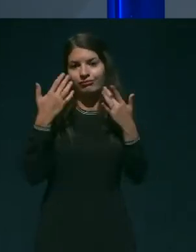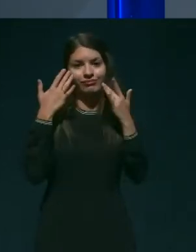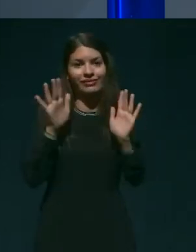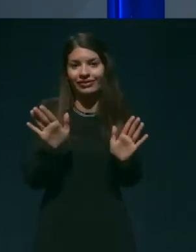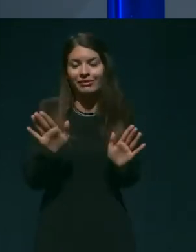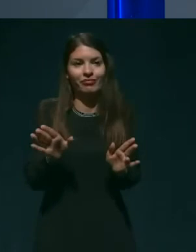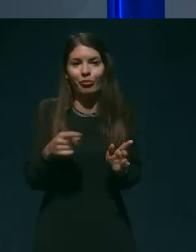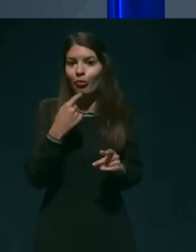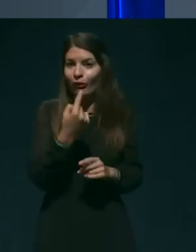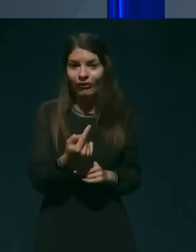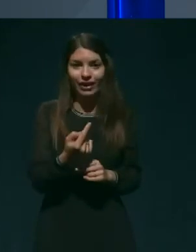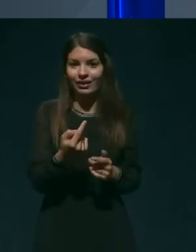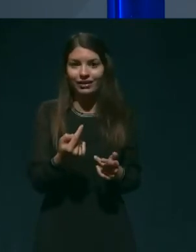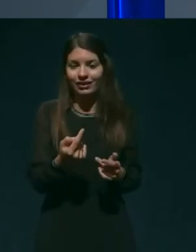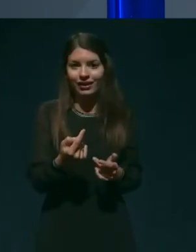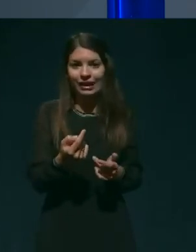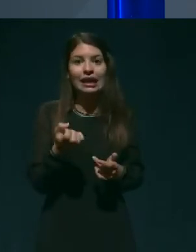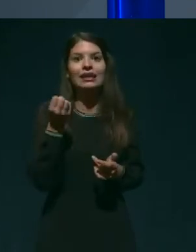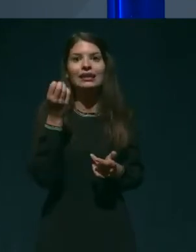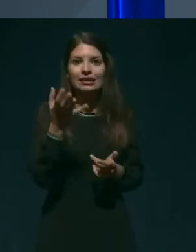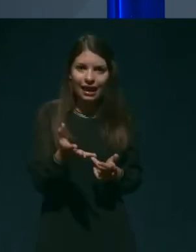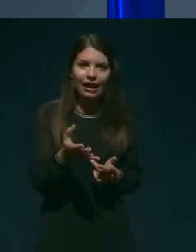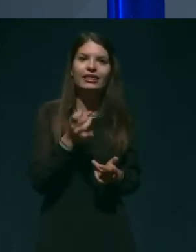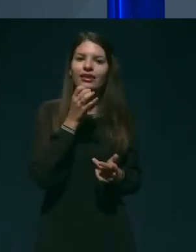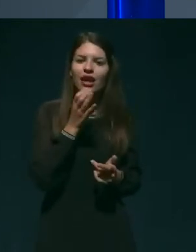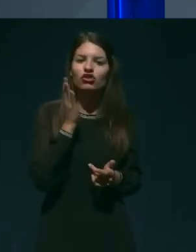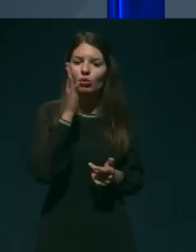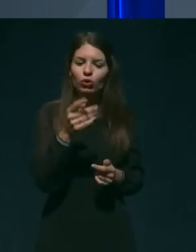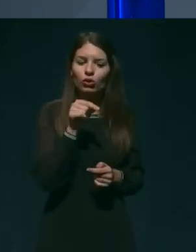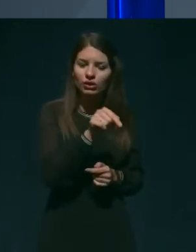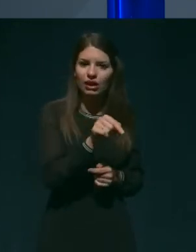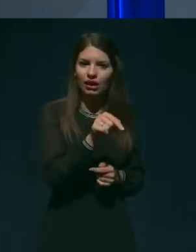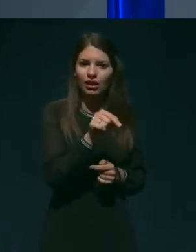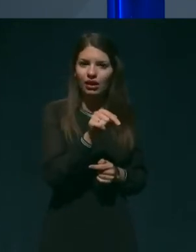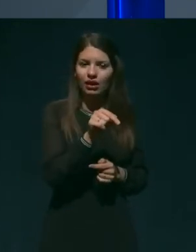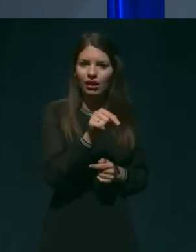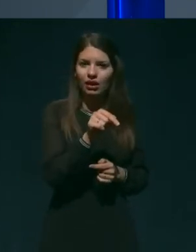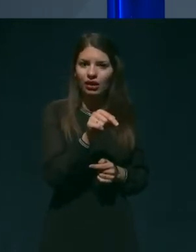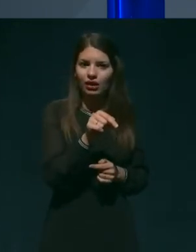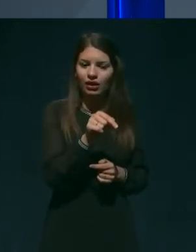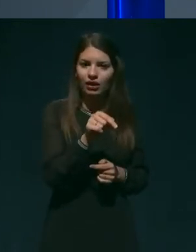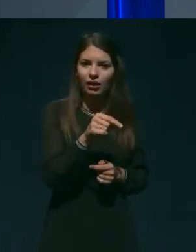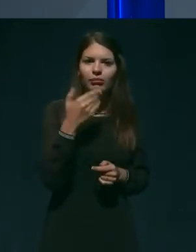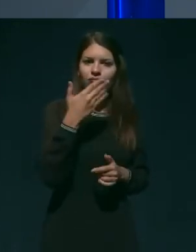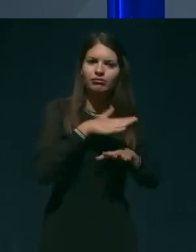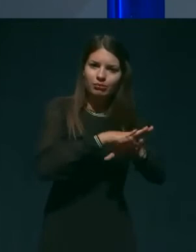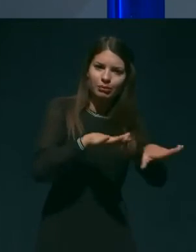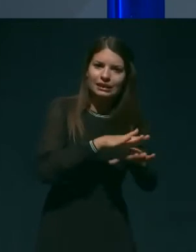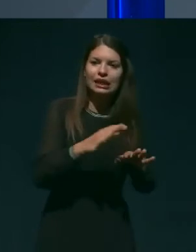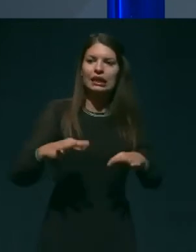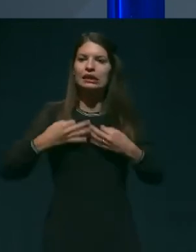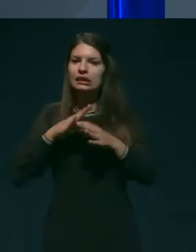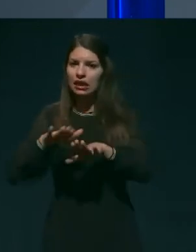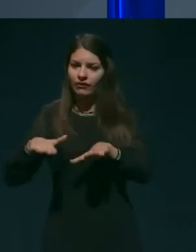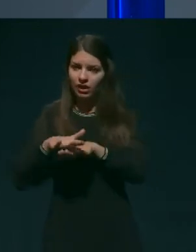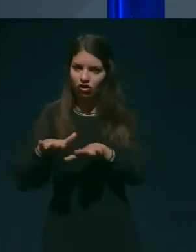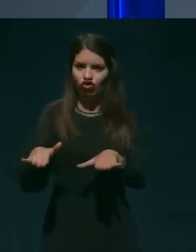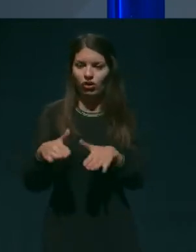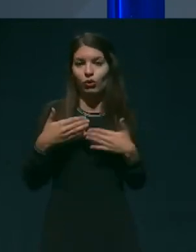so posamezne dejavnosti, ki sicer imajo v tej epidemiološki situaciji